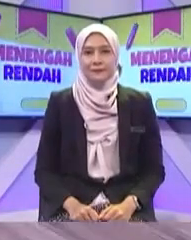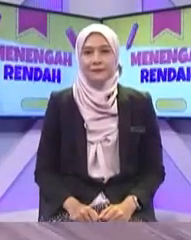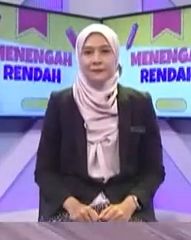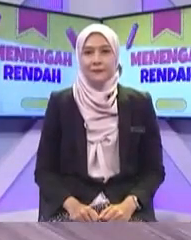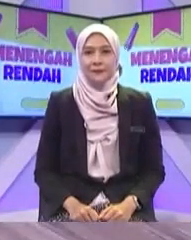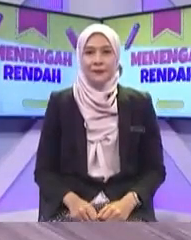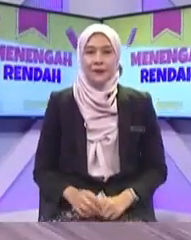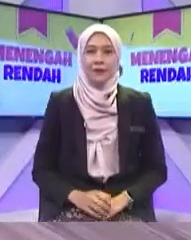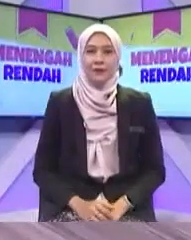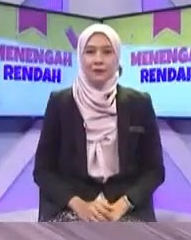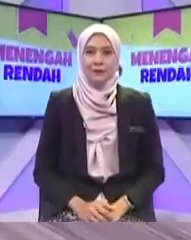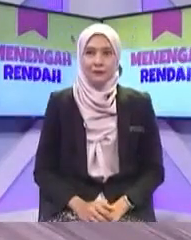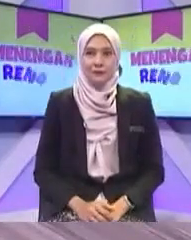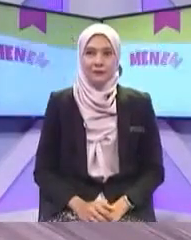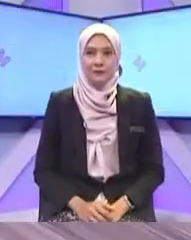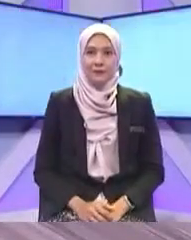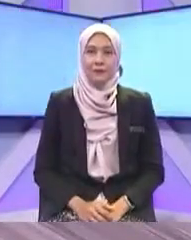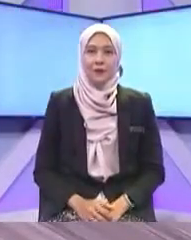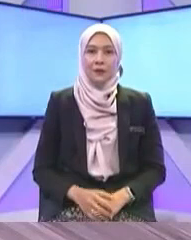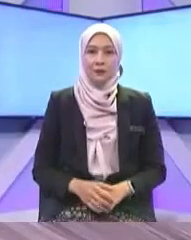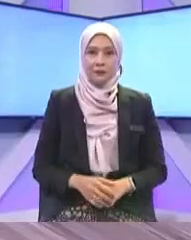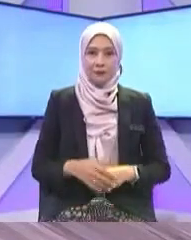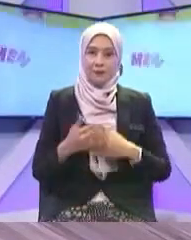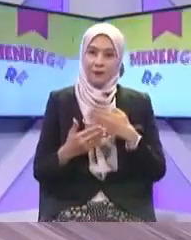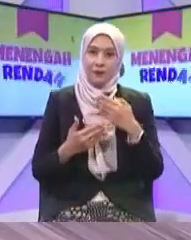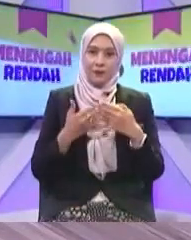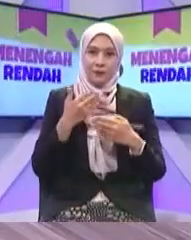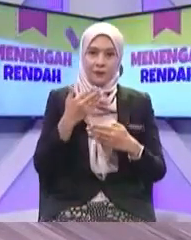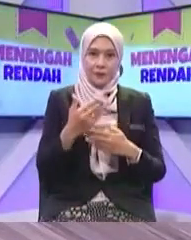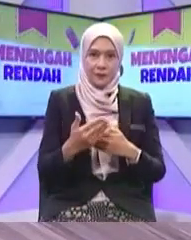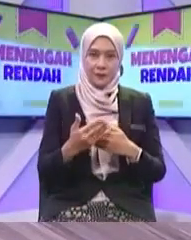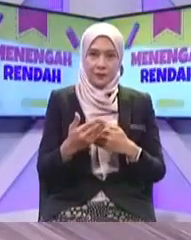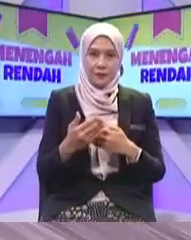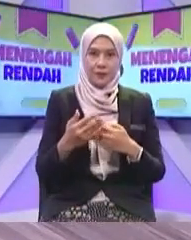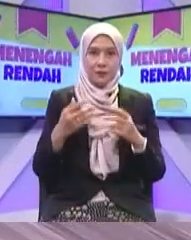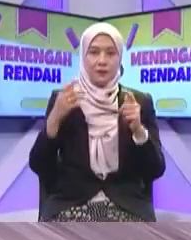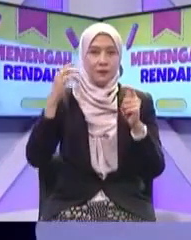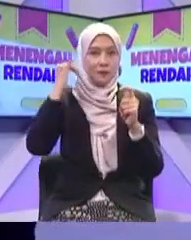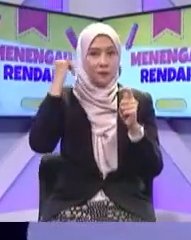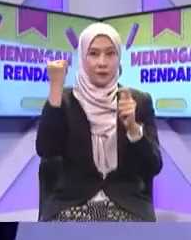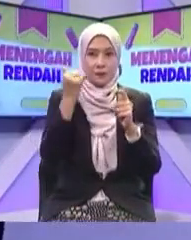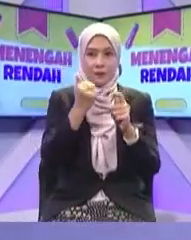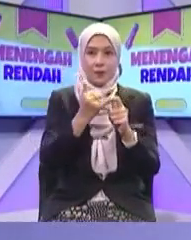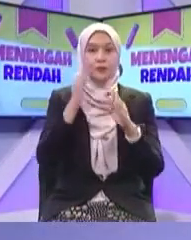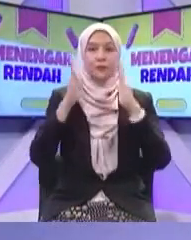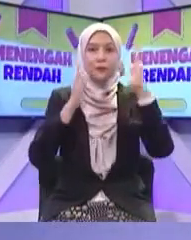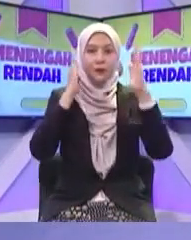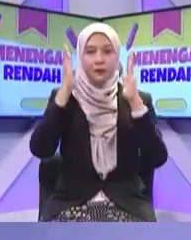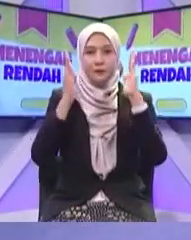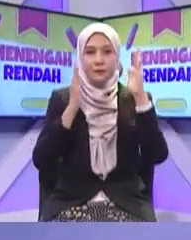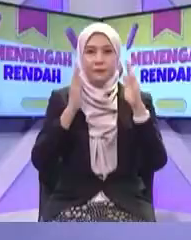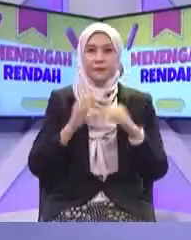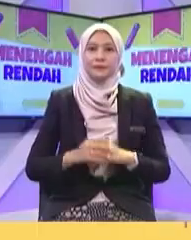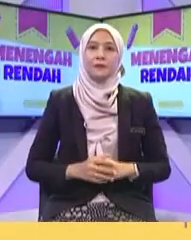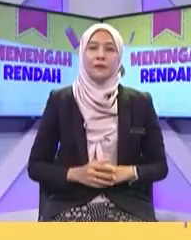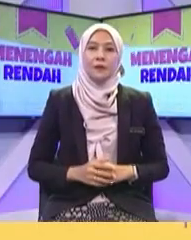Alat yang kita tunjuk Ini kita terus Kepada kemajuan Telekomunikasi di Malaysia Apakah kemajuan dia Penawarkan dalam sistem Telekomunikasi